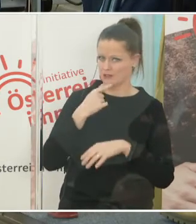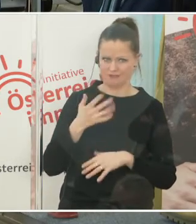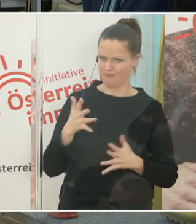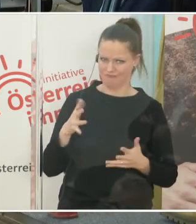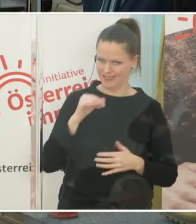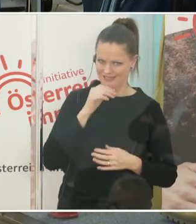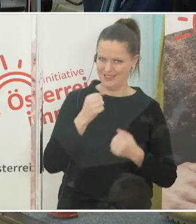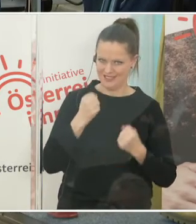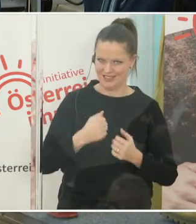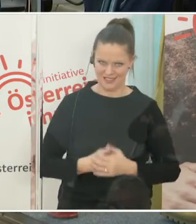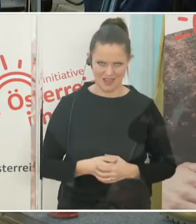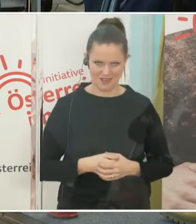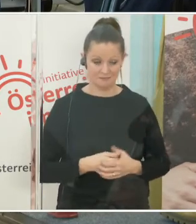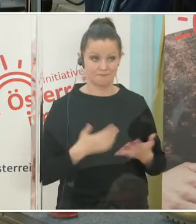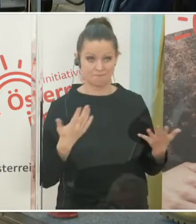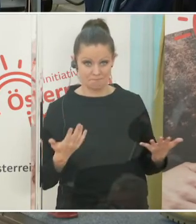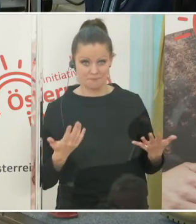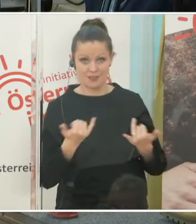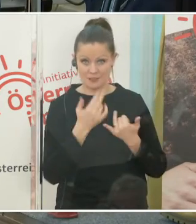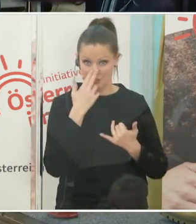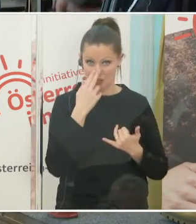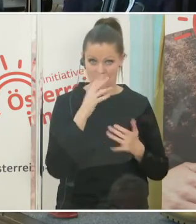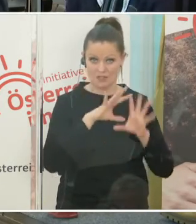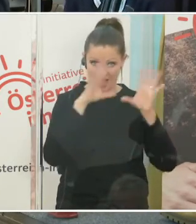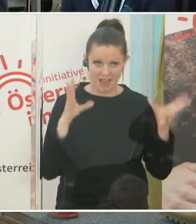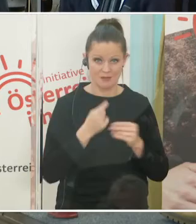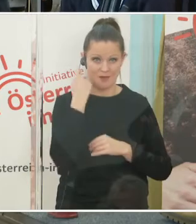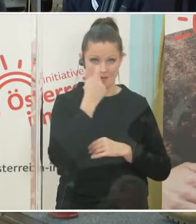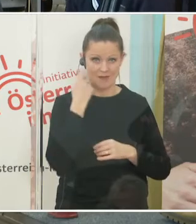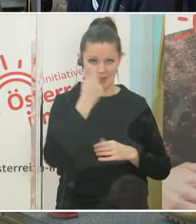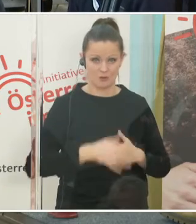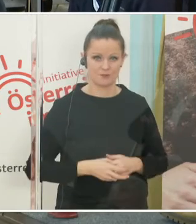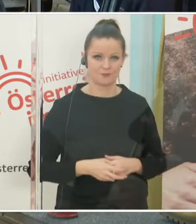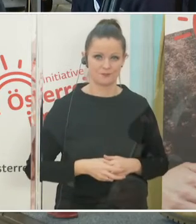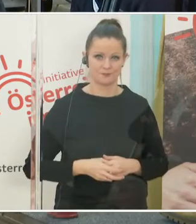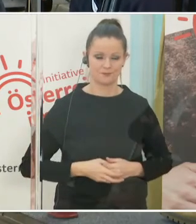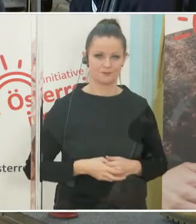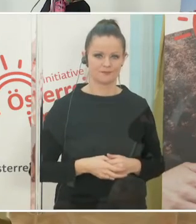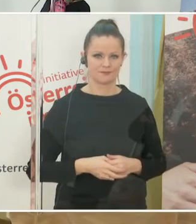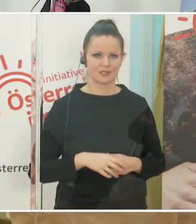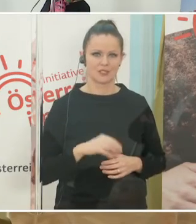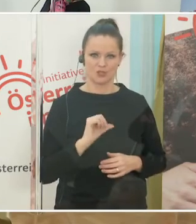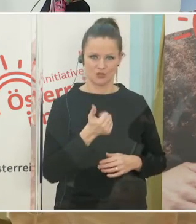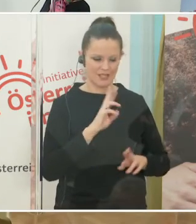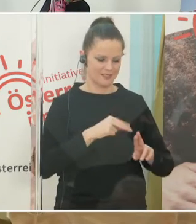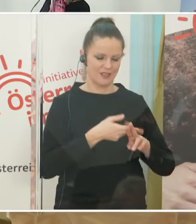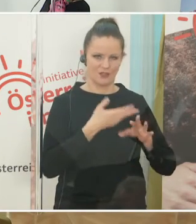Hausärzte bei der Meinung, was die Impfung und die Wirksamkeit anlangt? Danke. Ich darf zuerst antworten. Also